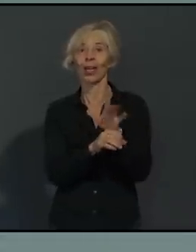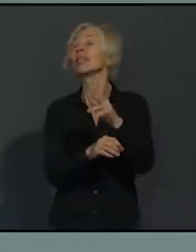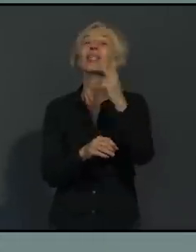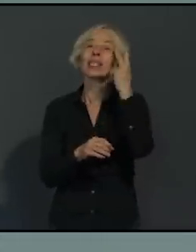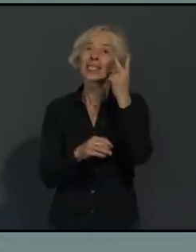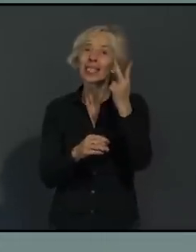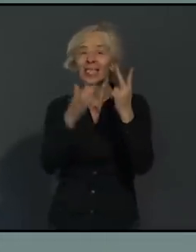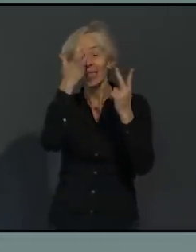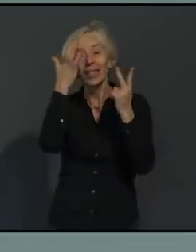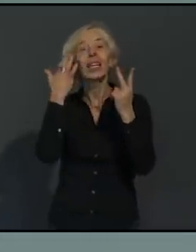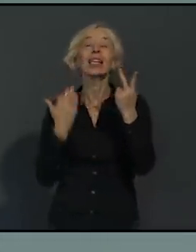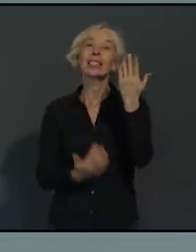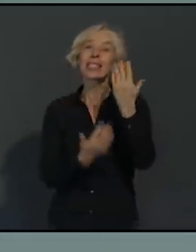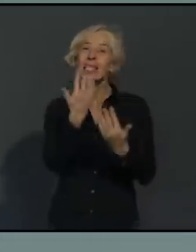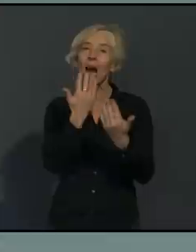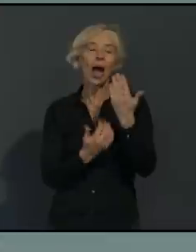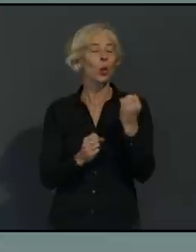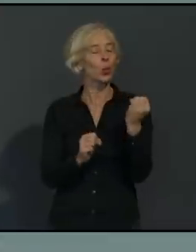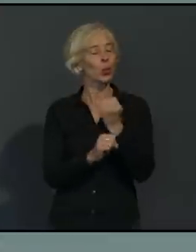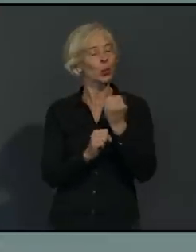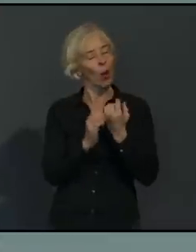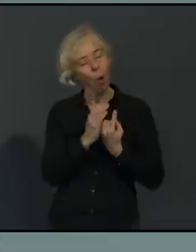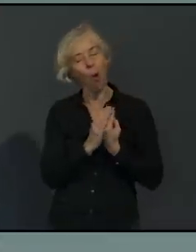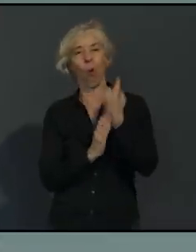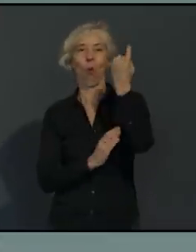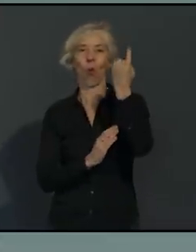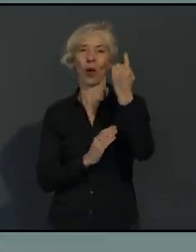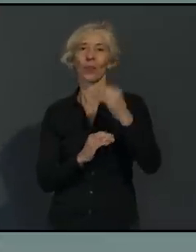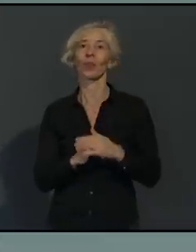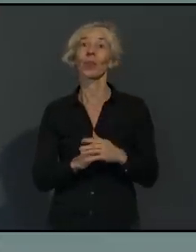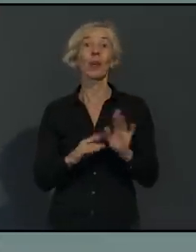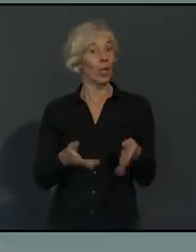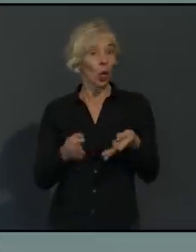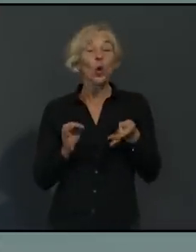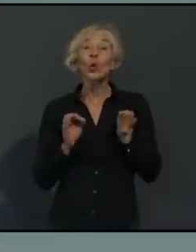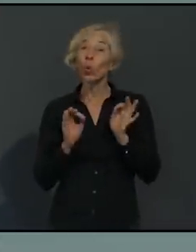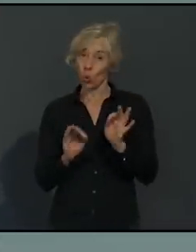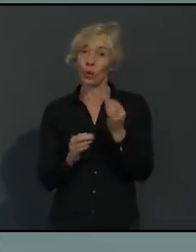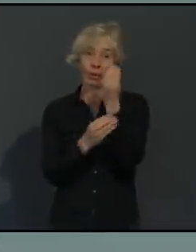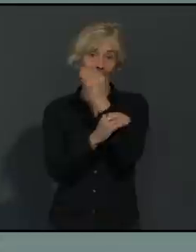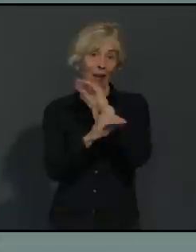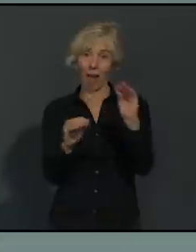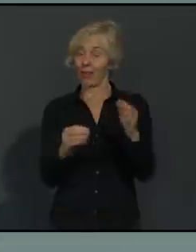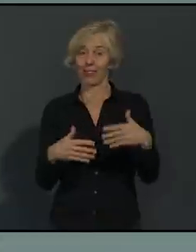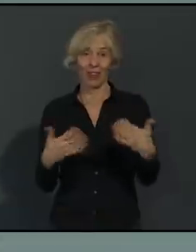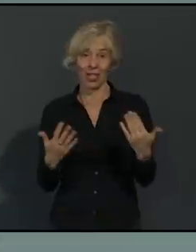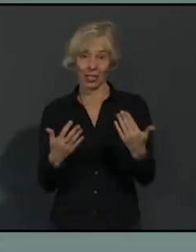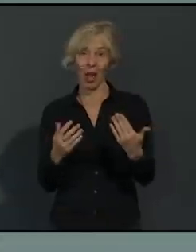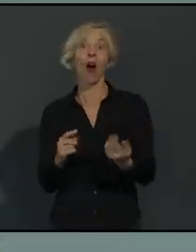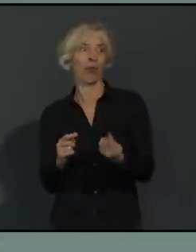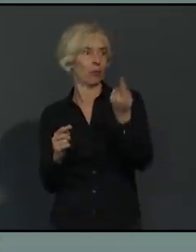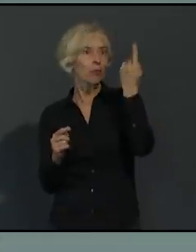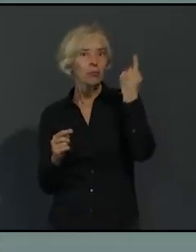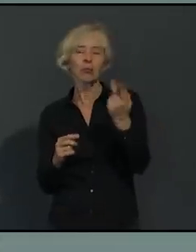viel, viel zu hoch. Die gute Nachricht ist zwar, dass der Wert nicht mehr so steigt, wie er das schon vor ein paar Wochen getan